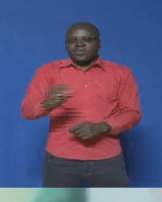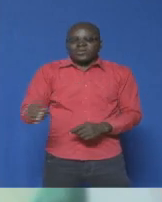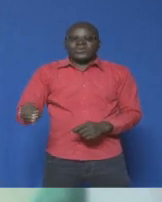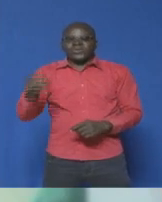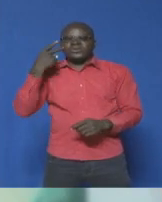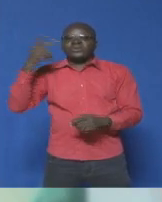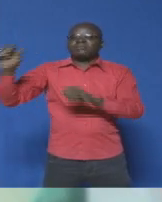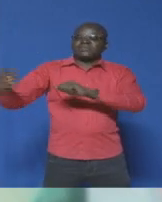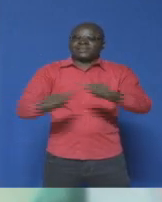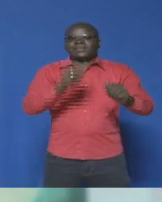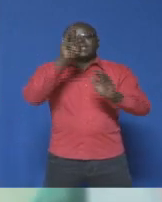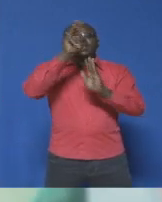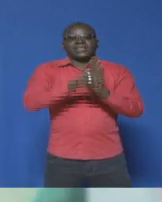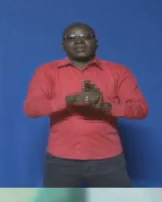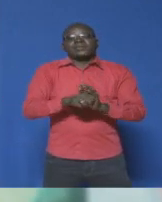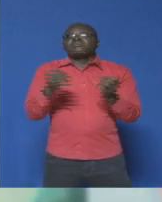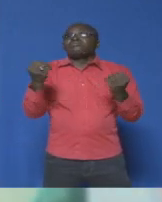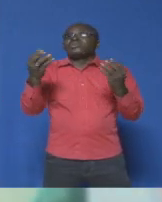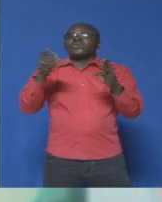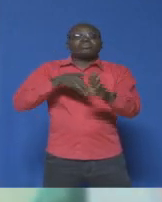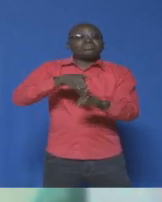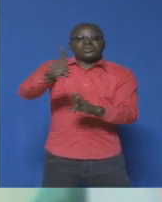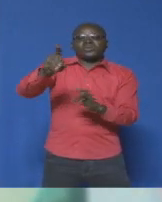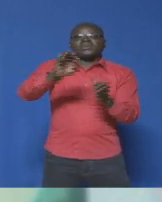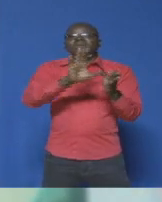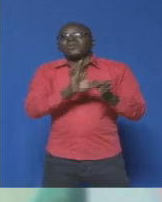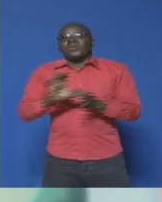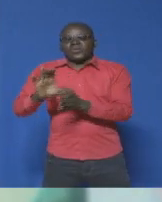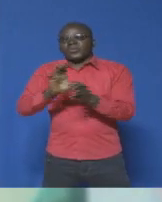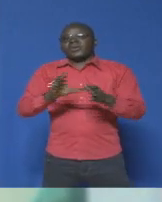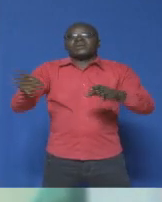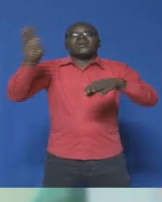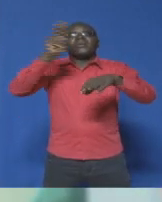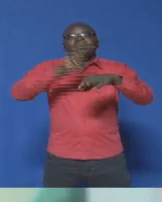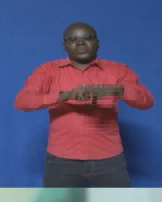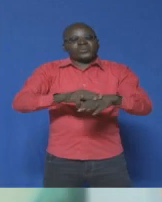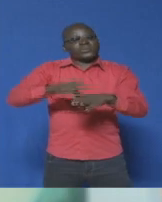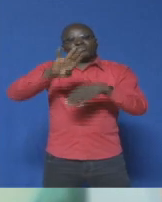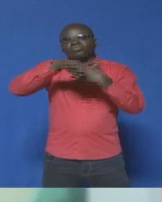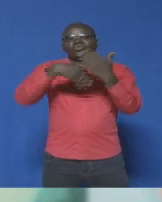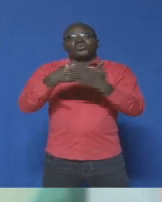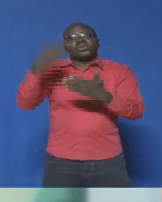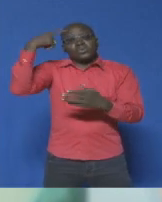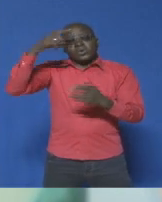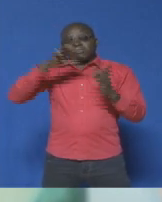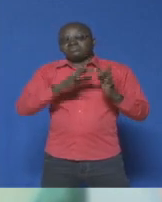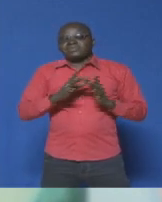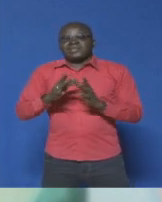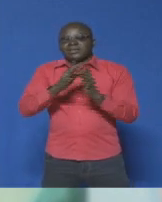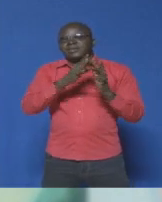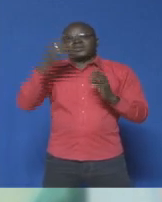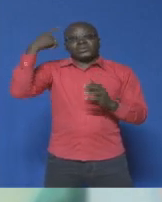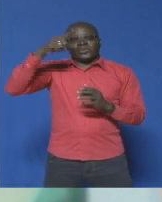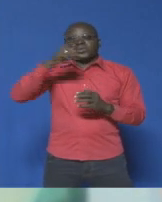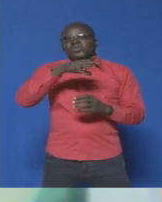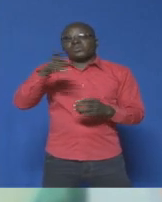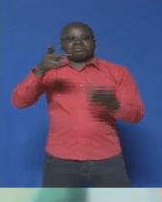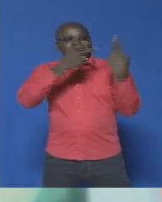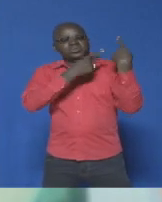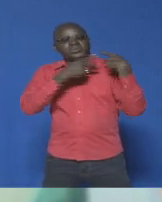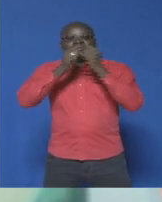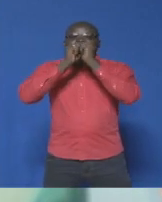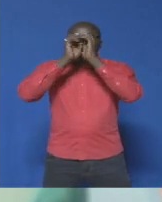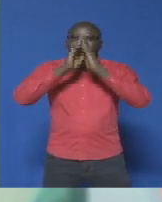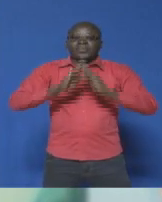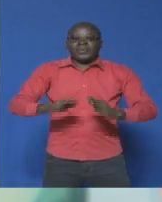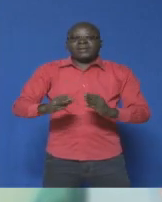sur plusieurs domaines de coopération et posé les jalons pour des relations ivoiraux-bukinabés porteuses de paix, de